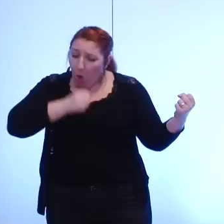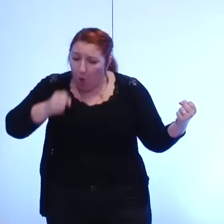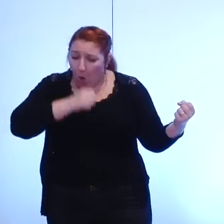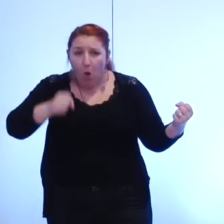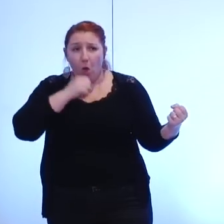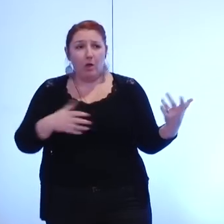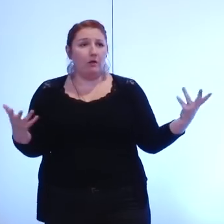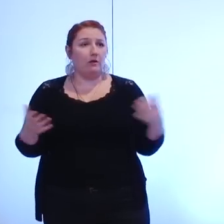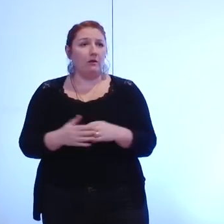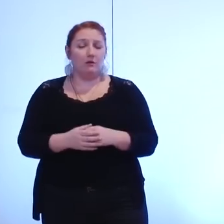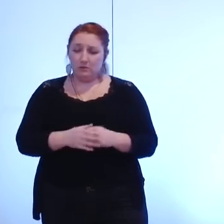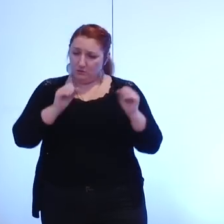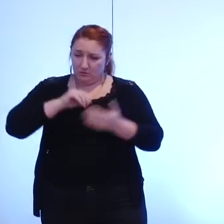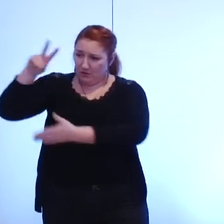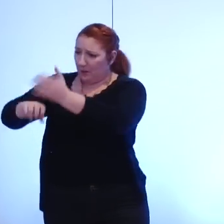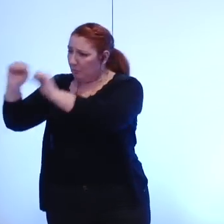madame